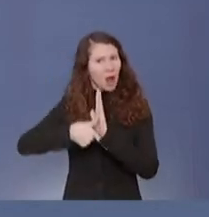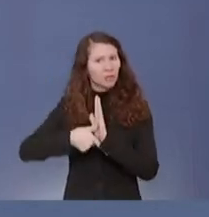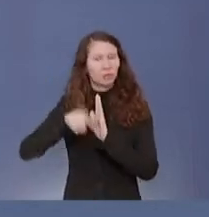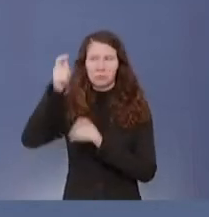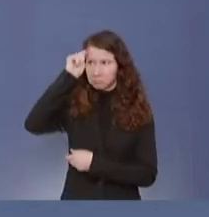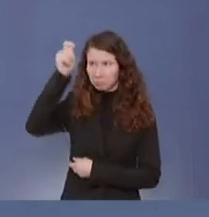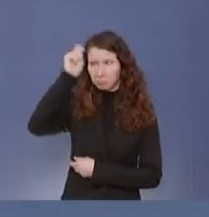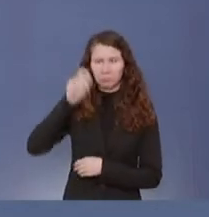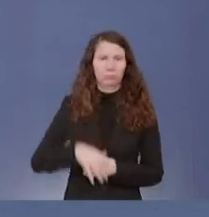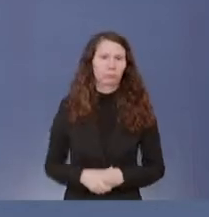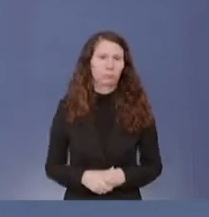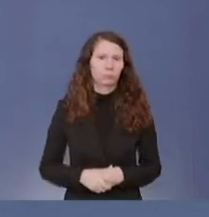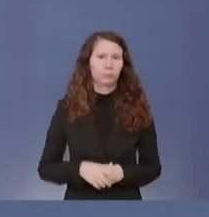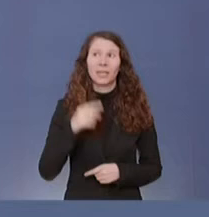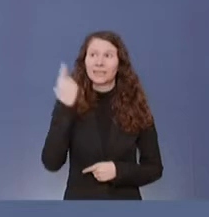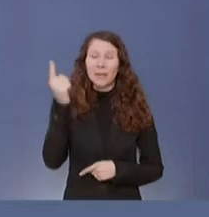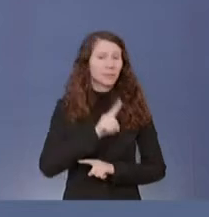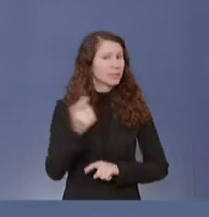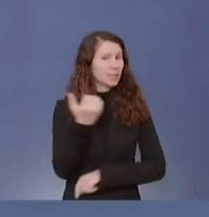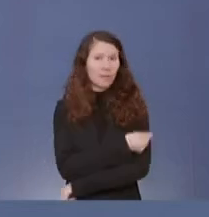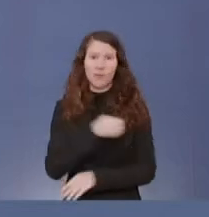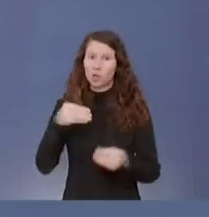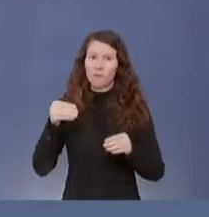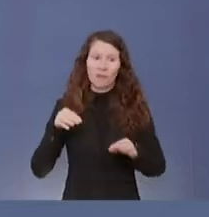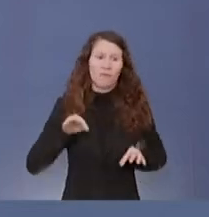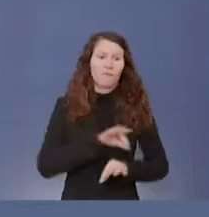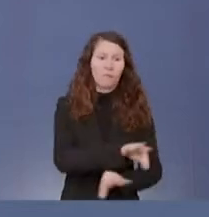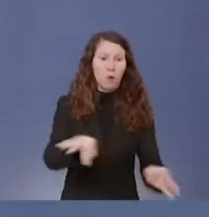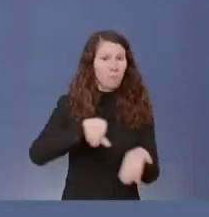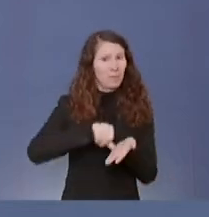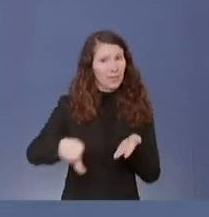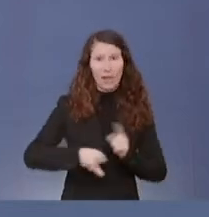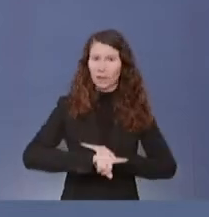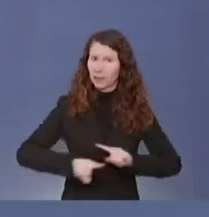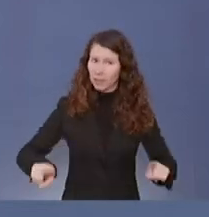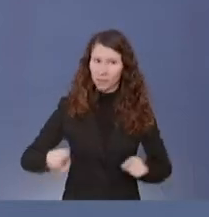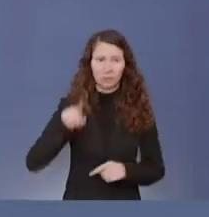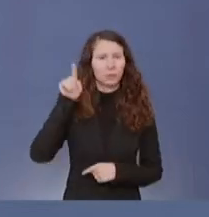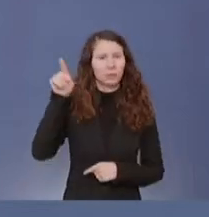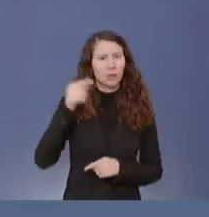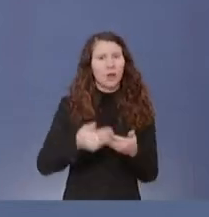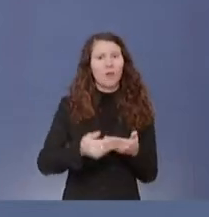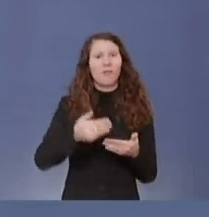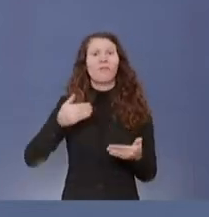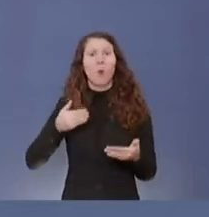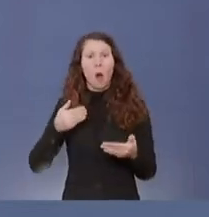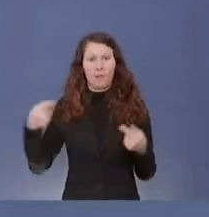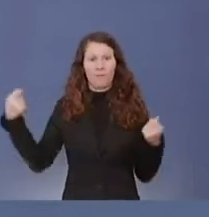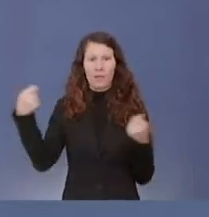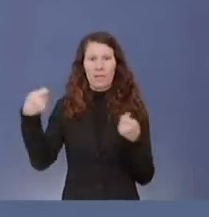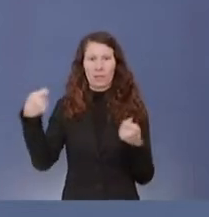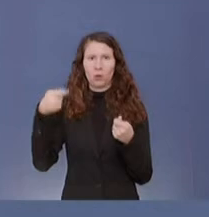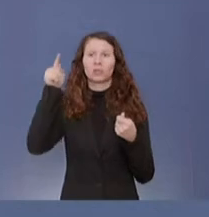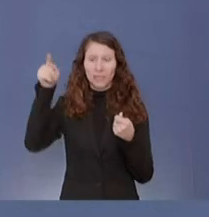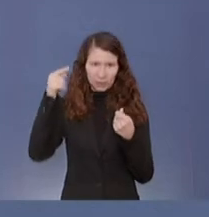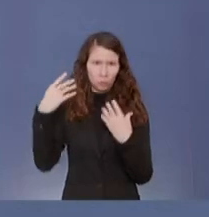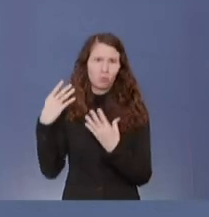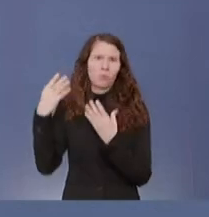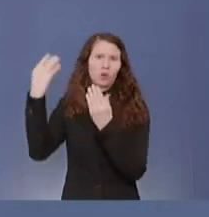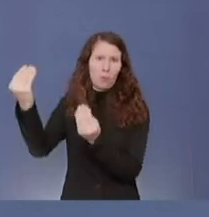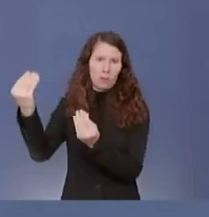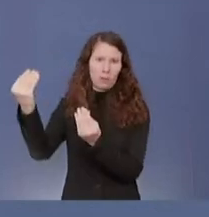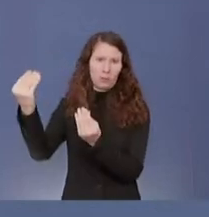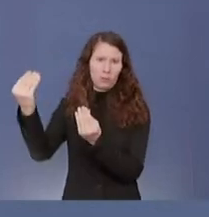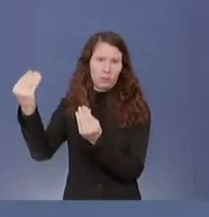Impfstoffe für die Mitgliedstaaten bezahlt. Sie hat sozusagen die Vorfinanzierung übernommen. Das, glaube ich, kann man etwa so